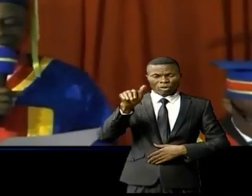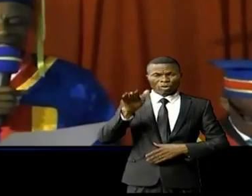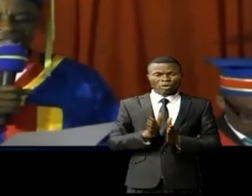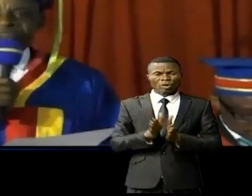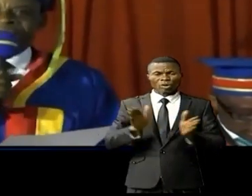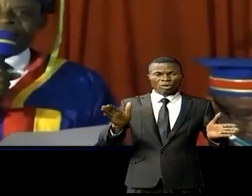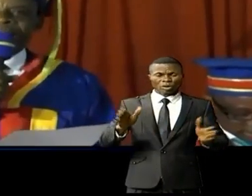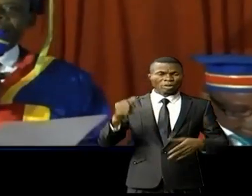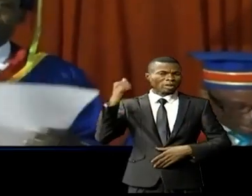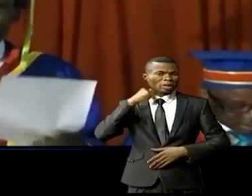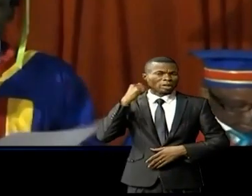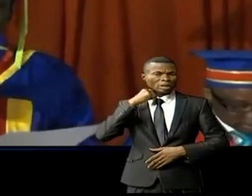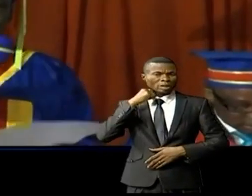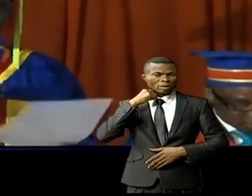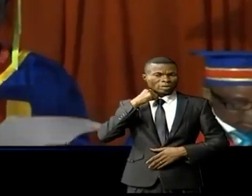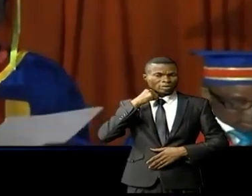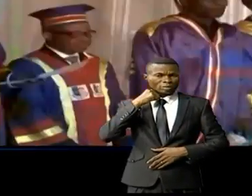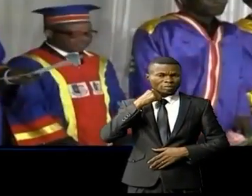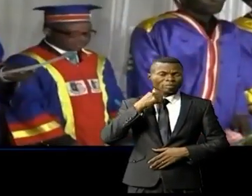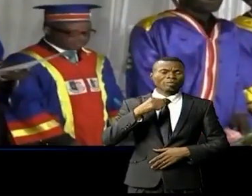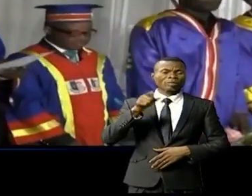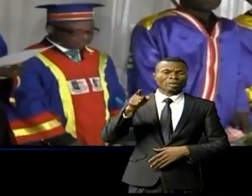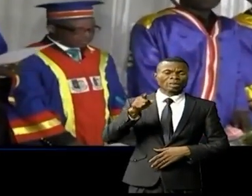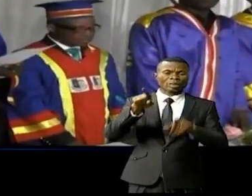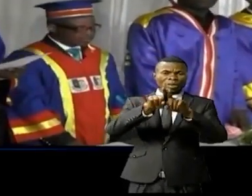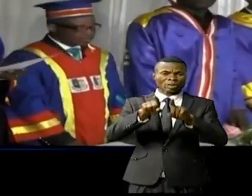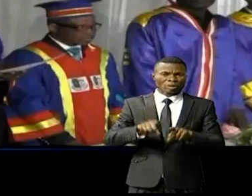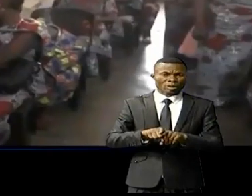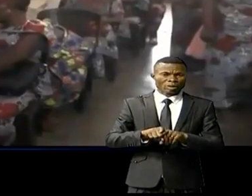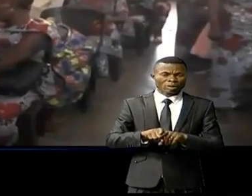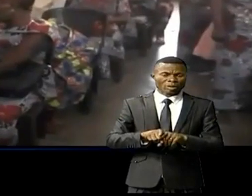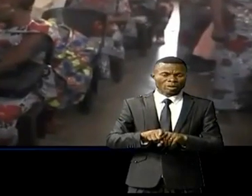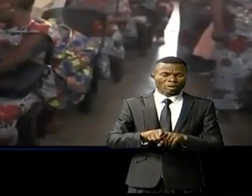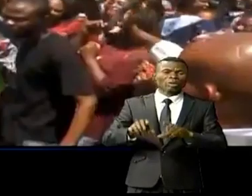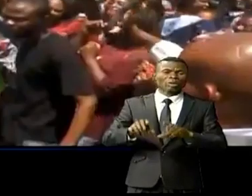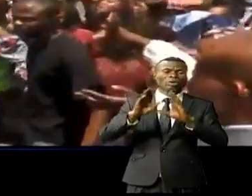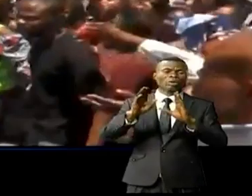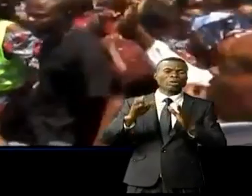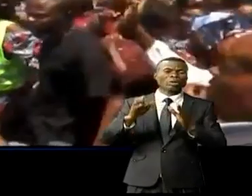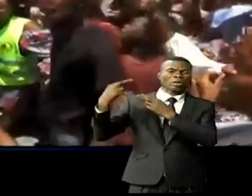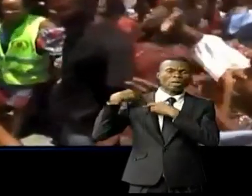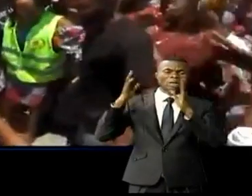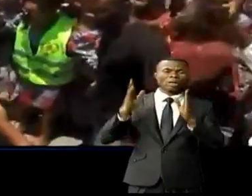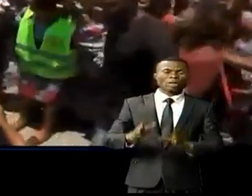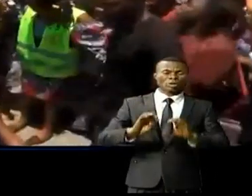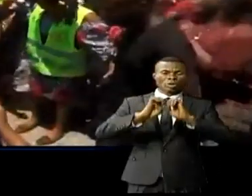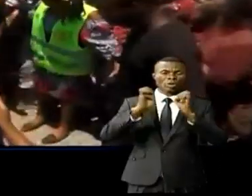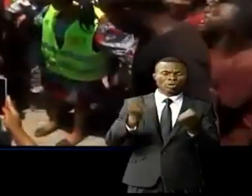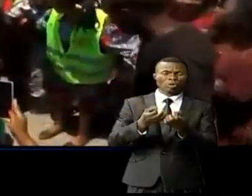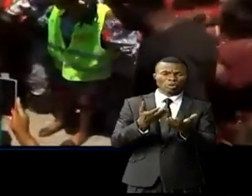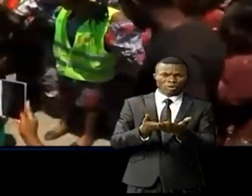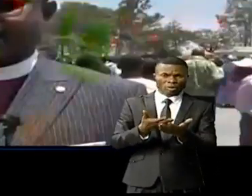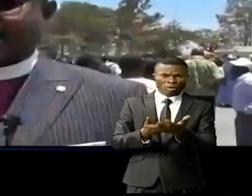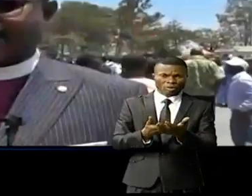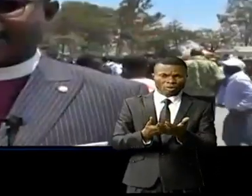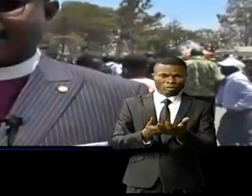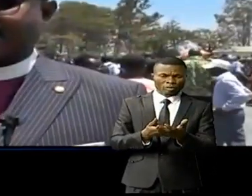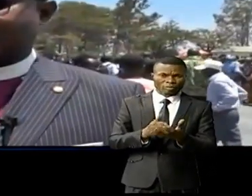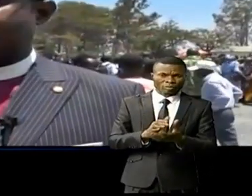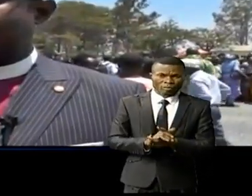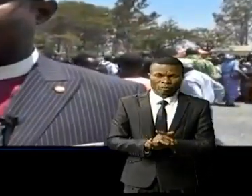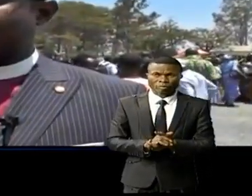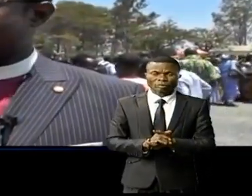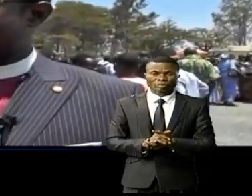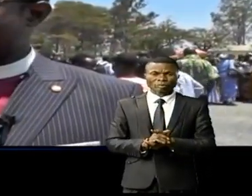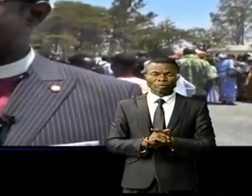Dr Alain Zibondo et son alma mater, ainsi que pour l'ensemble des fidèles de l'E.C. Grand Katanga, sous la houlette du lauréat lui-même. Dans la vie,